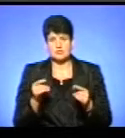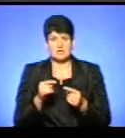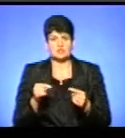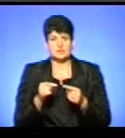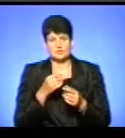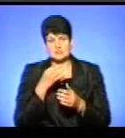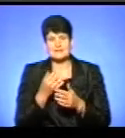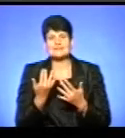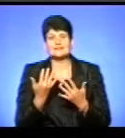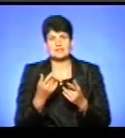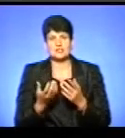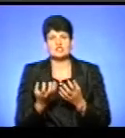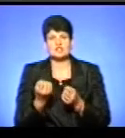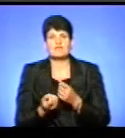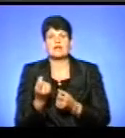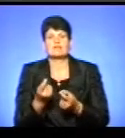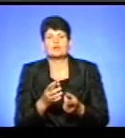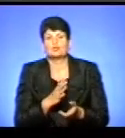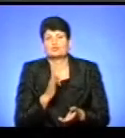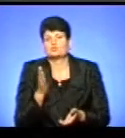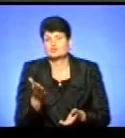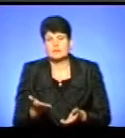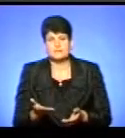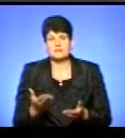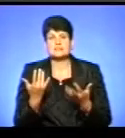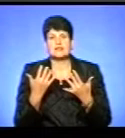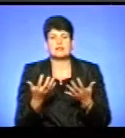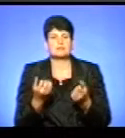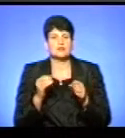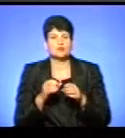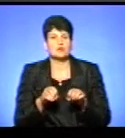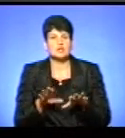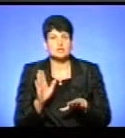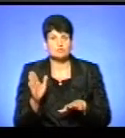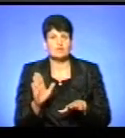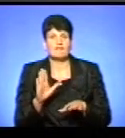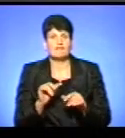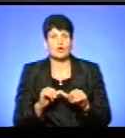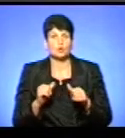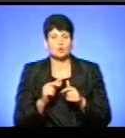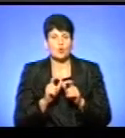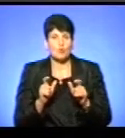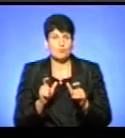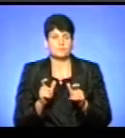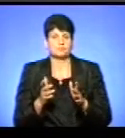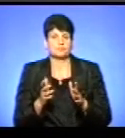скільки ми ще виявимо об'єктів, скільки буде прийнято рішення виконковому про демонтаж, і